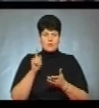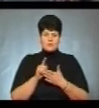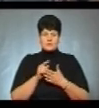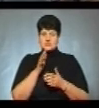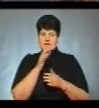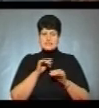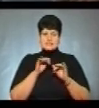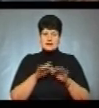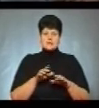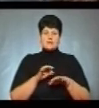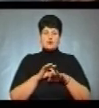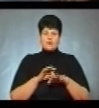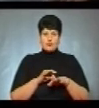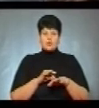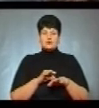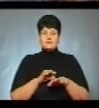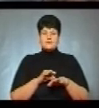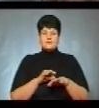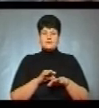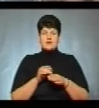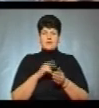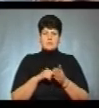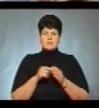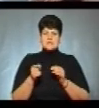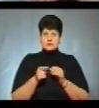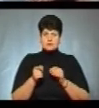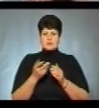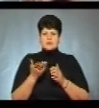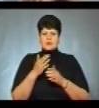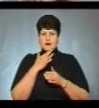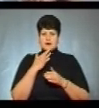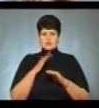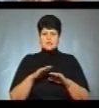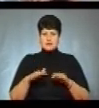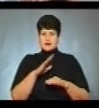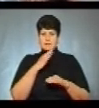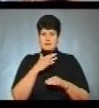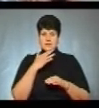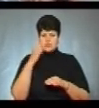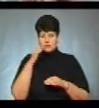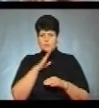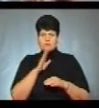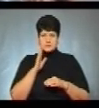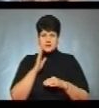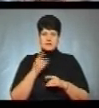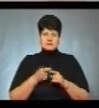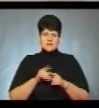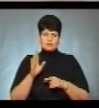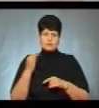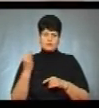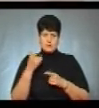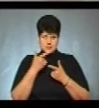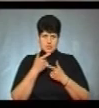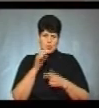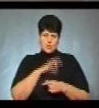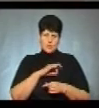заходів, який проводимо безпосередньо в місті Тернополі, де багато дітей і багато батьків, і я думаю, це в мене дуже корисно. Коли ми